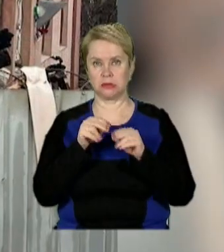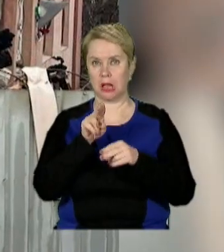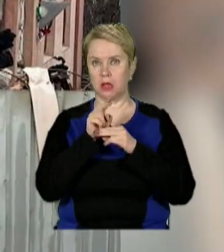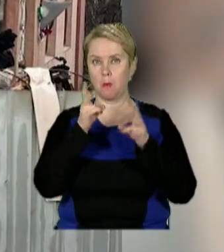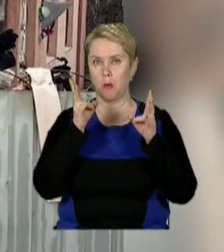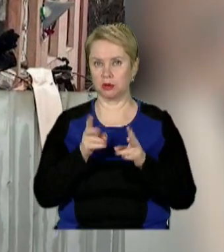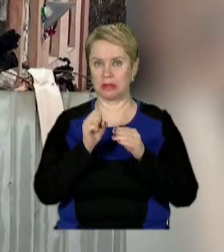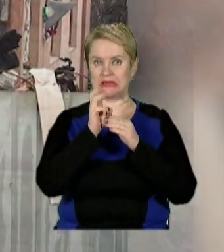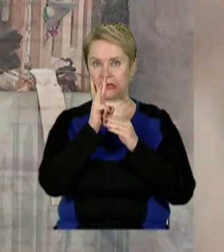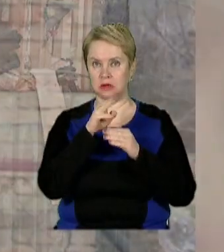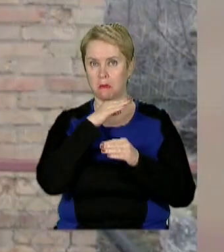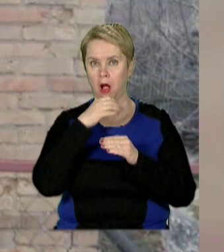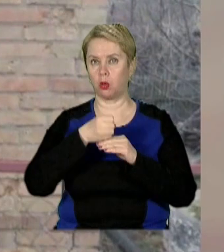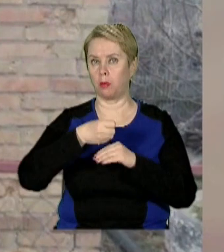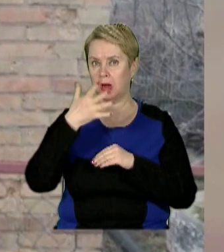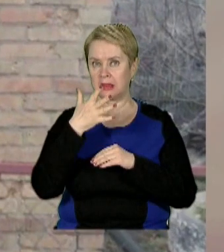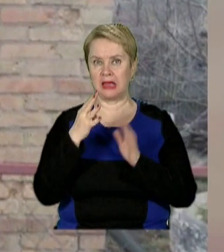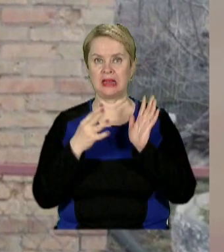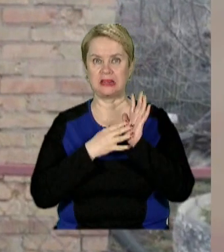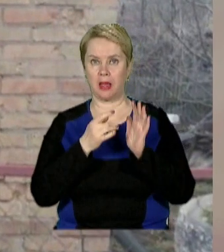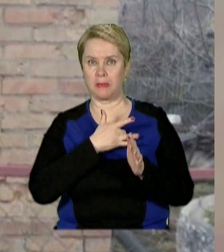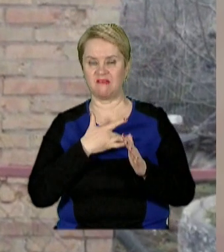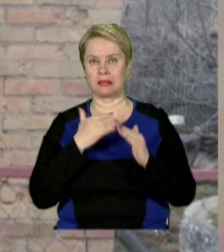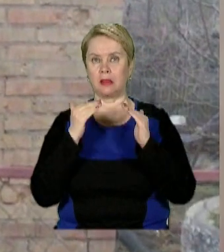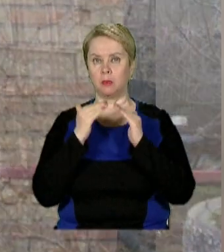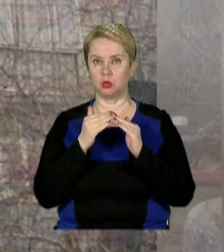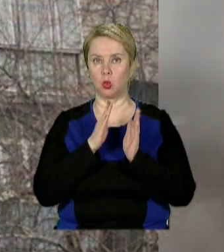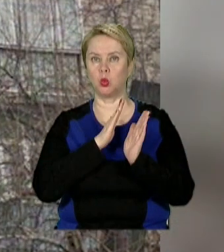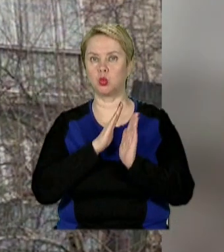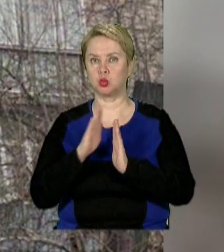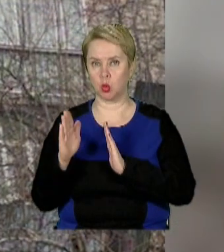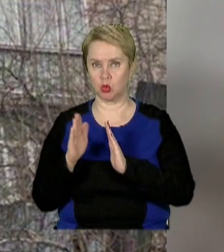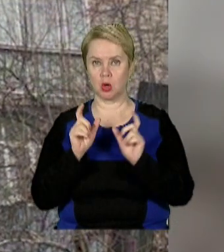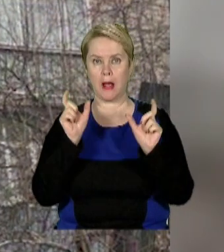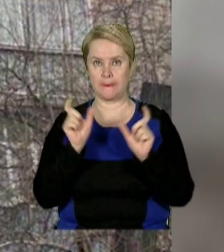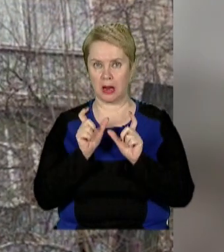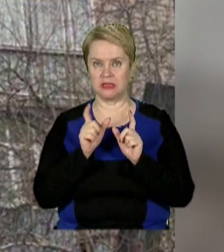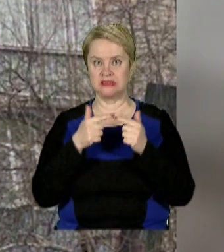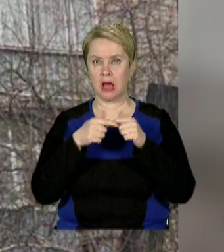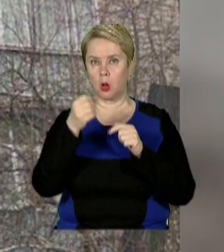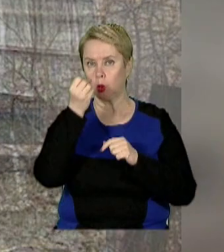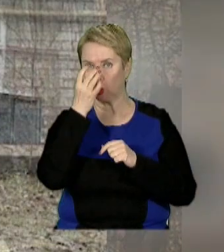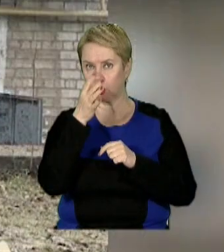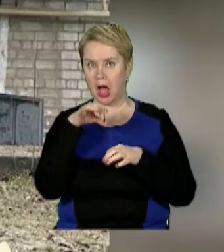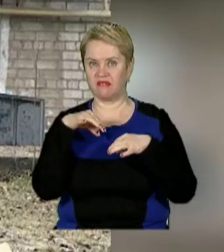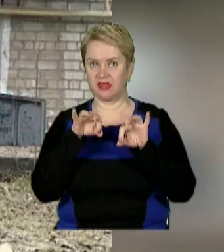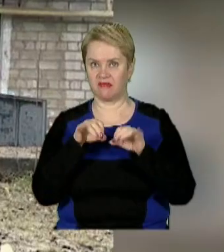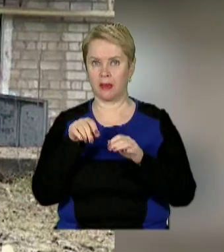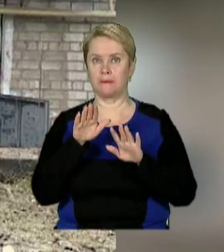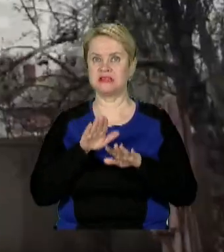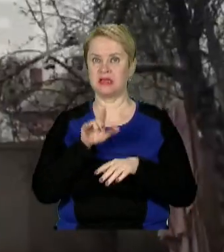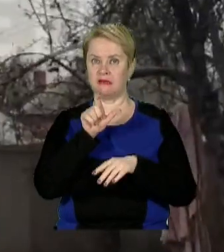атаки пошкоджено 13 багатоповерхівок, 9 приватних будинків, гуртожиток, магазини, заклад культури та автівки